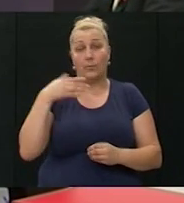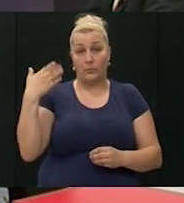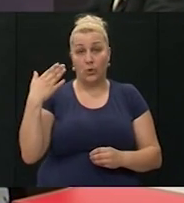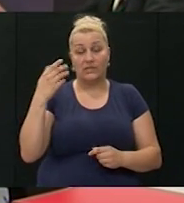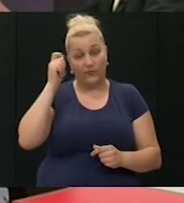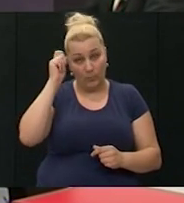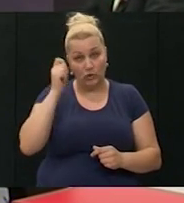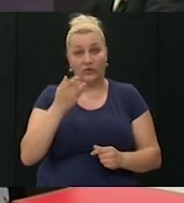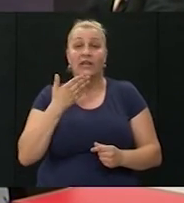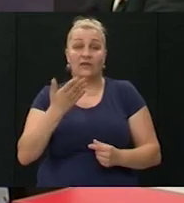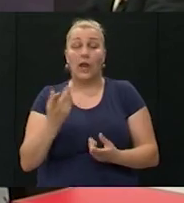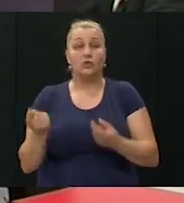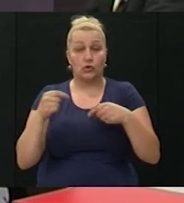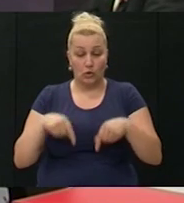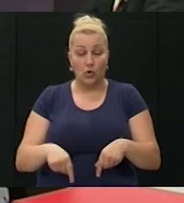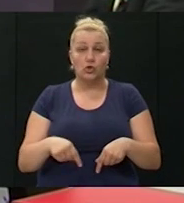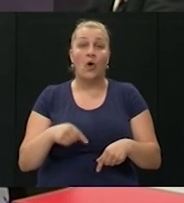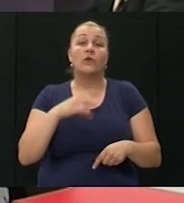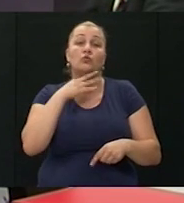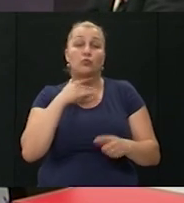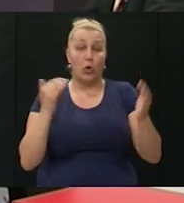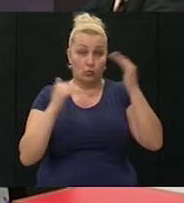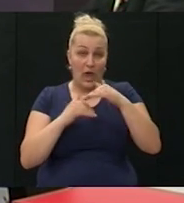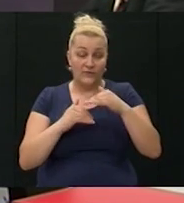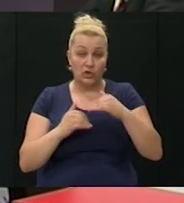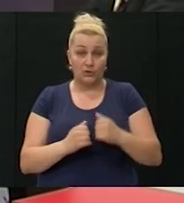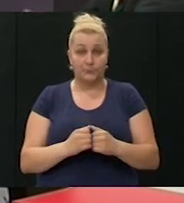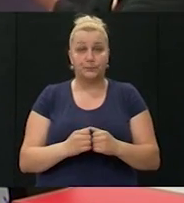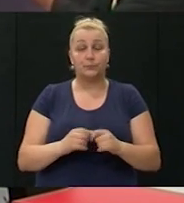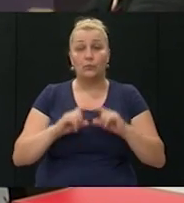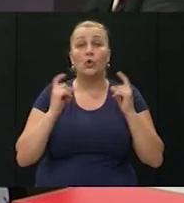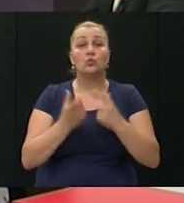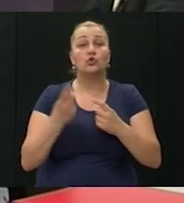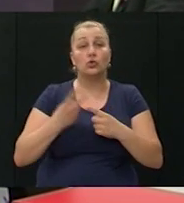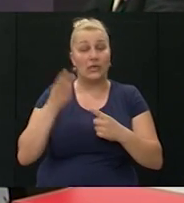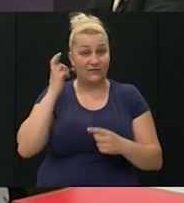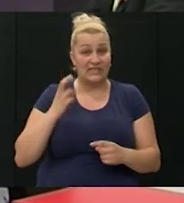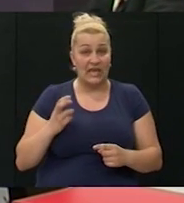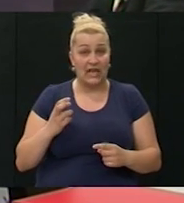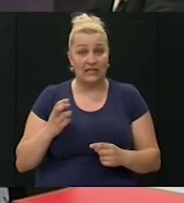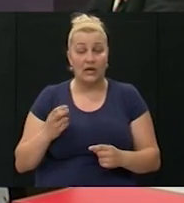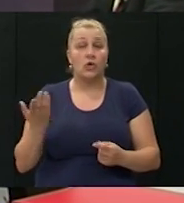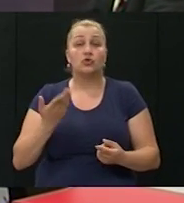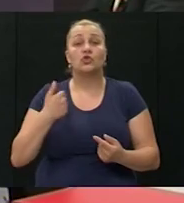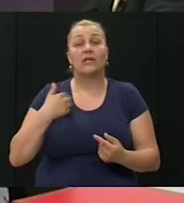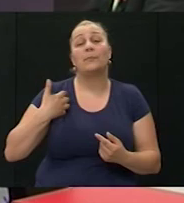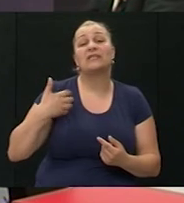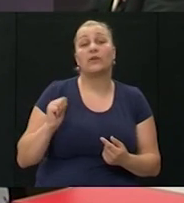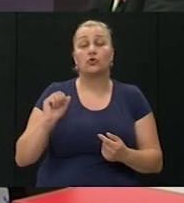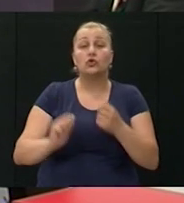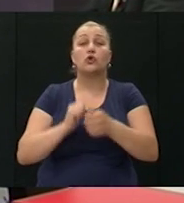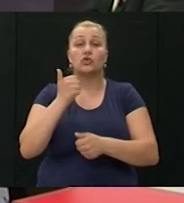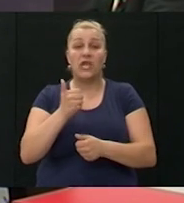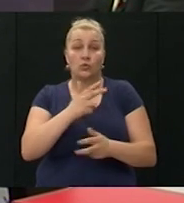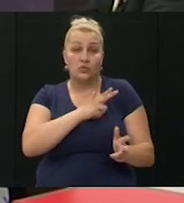poštovanje, hvala vam što ste došli u subotu na večere ovdje u studiju televize Jadran. Isto ćete svjedočiti nama još jednu istinu o